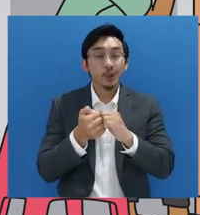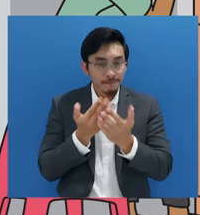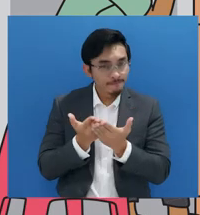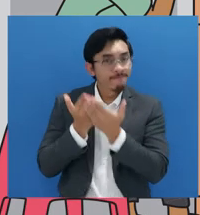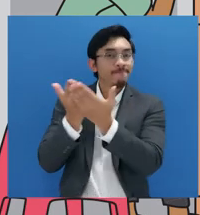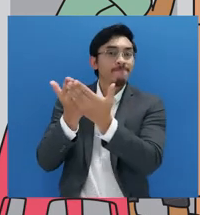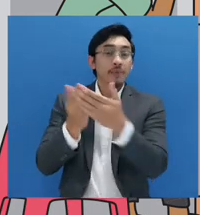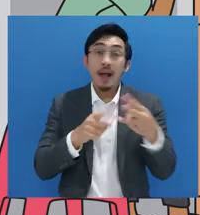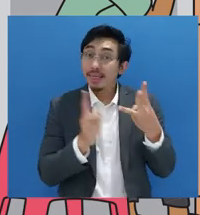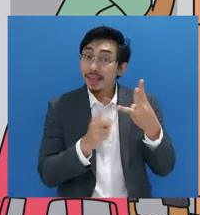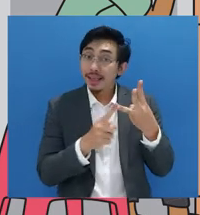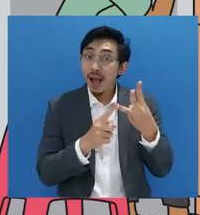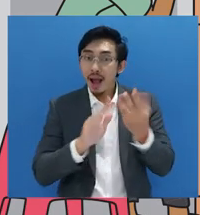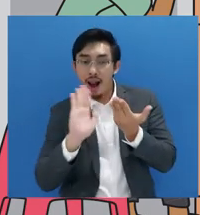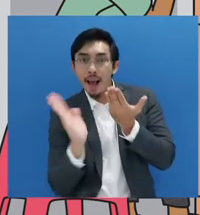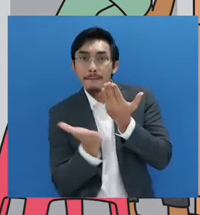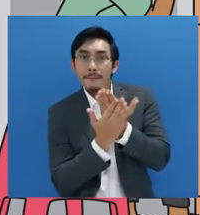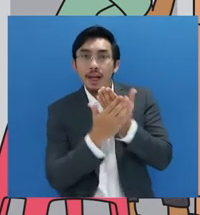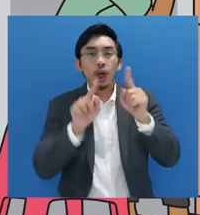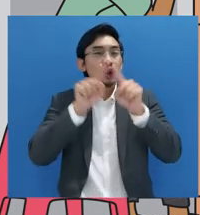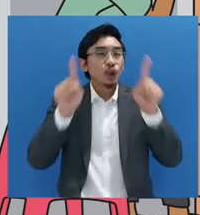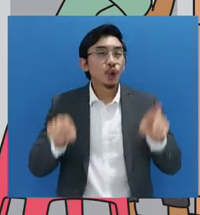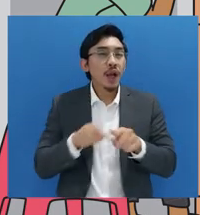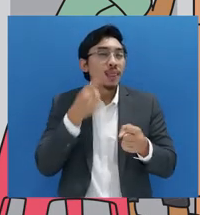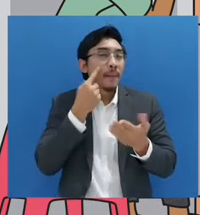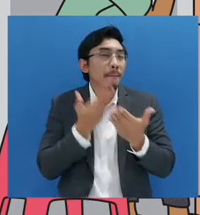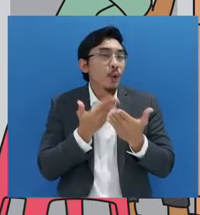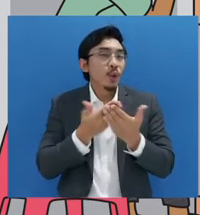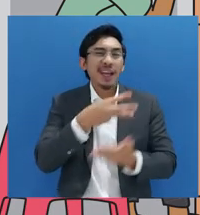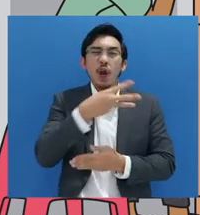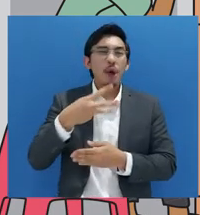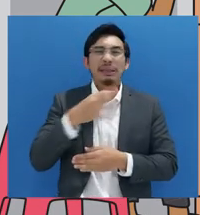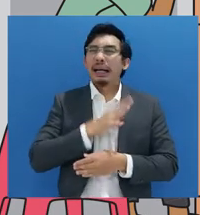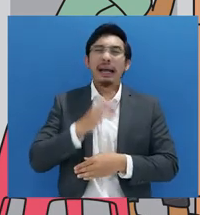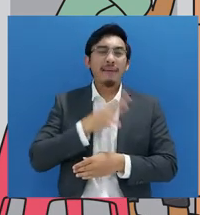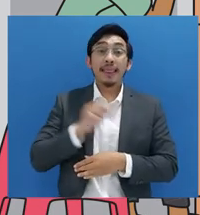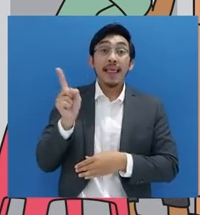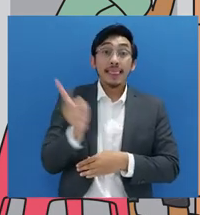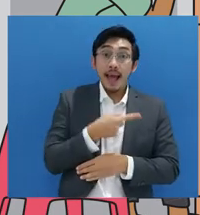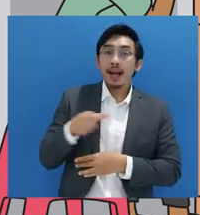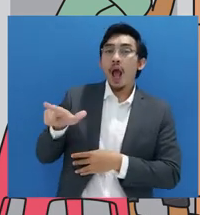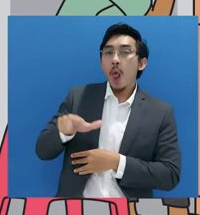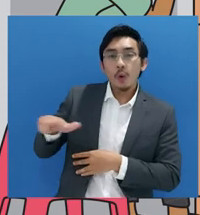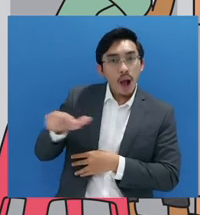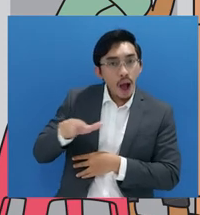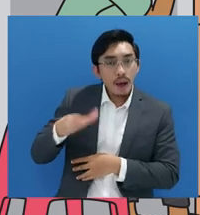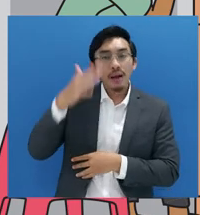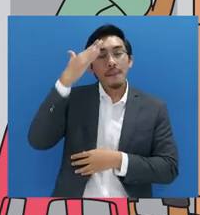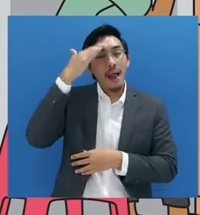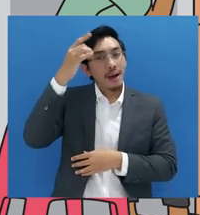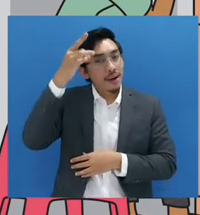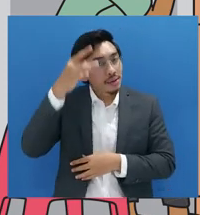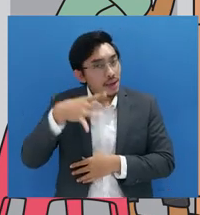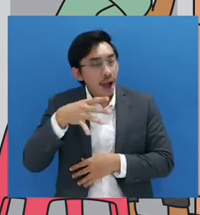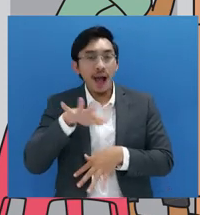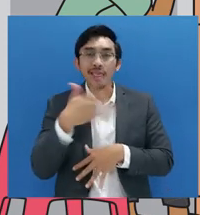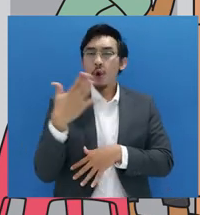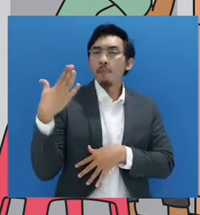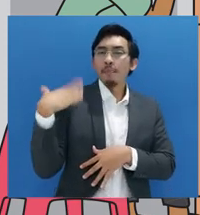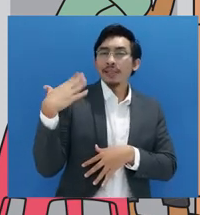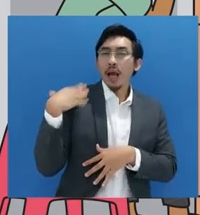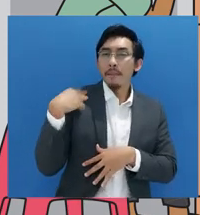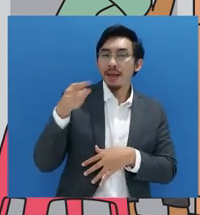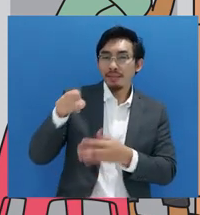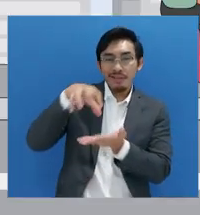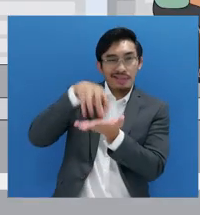tidak mampu dari lurah, kepala desa, atau pejabat yang setingkat di tempat tinggal pemohon bantuan hukum. Apabila pemohon